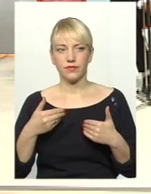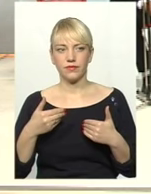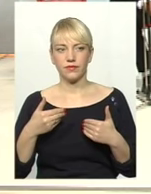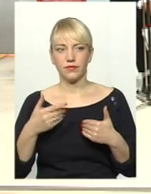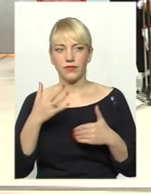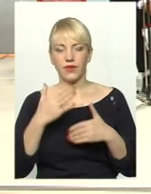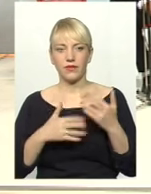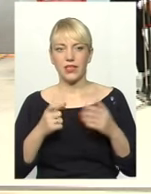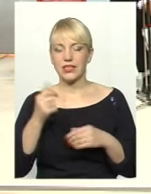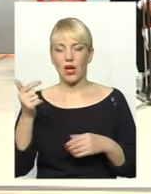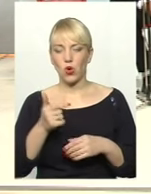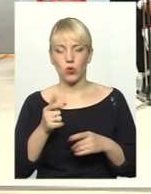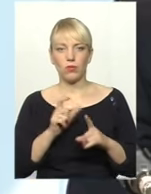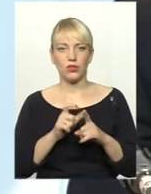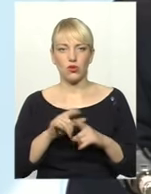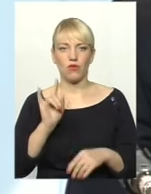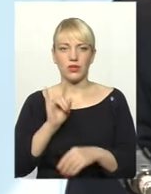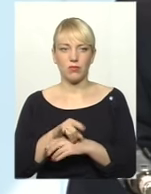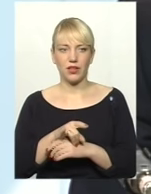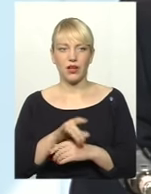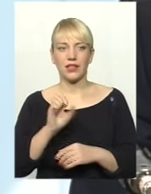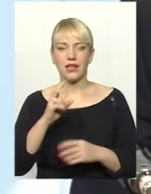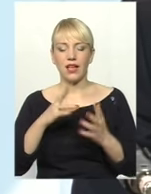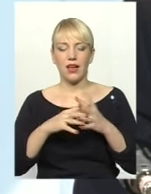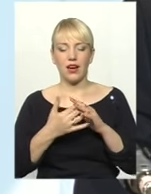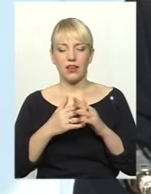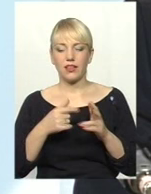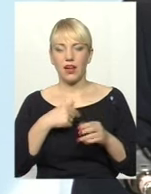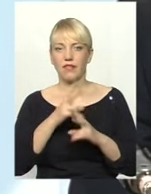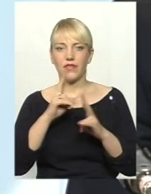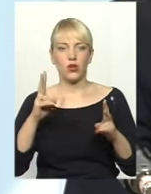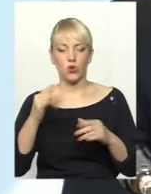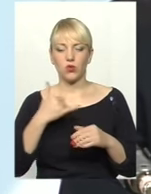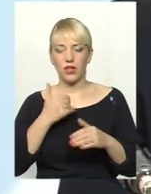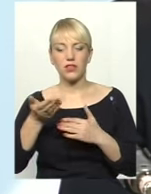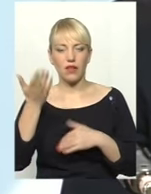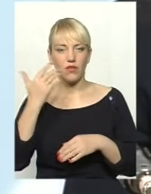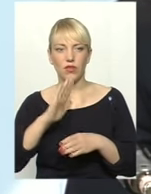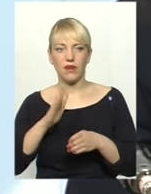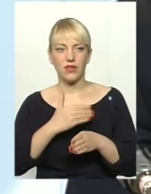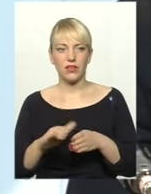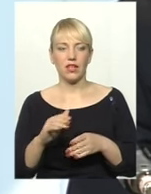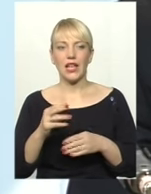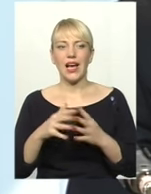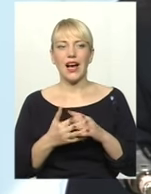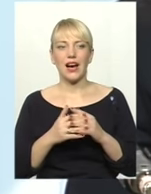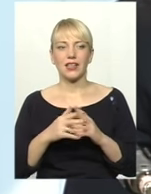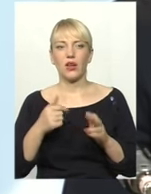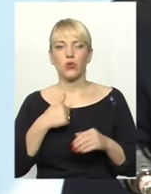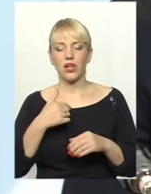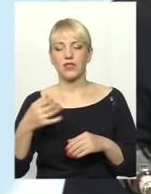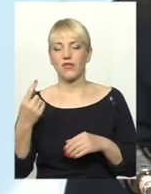вибачте за грубе слово, збрехати, на аграрії в нас давно ніхто не відділяє. І аграрії єдине, що в Хмельницькій області